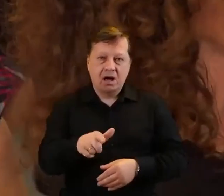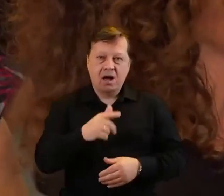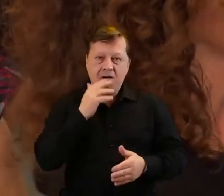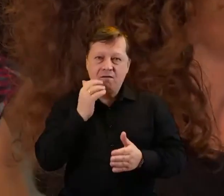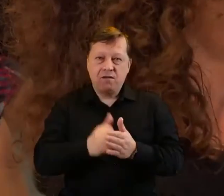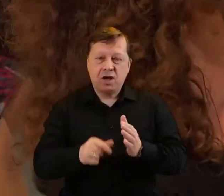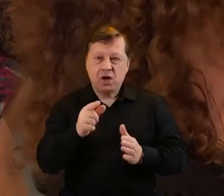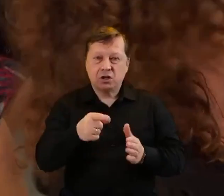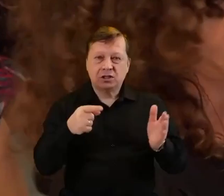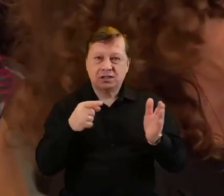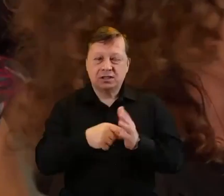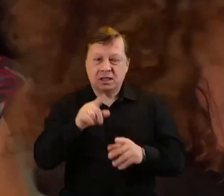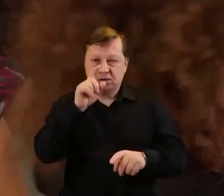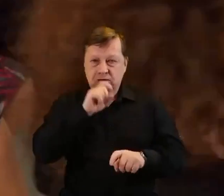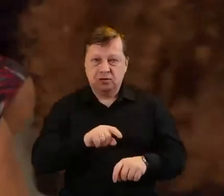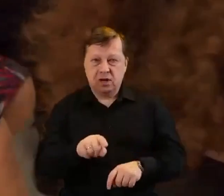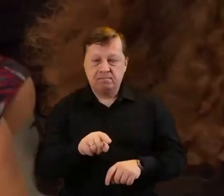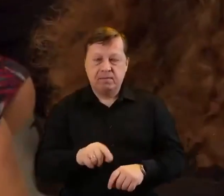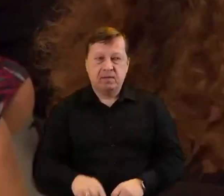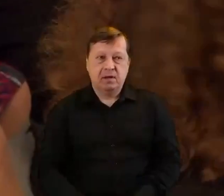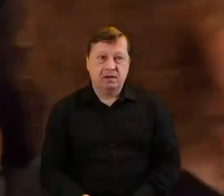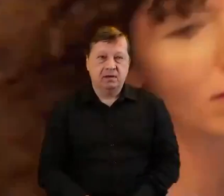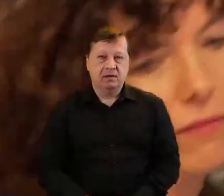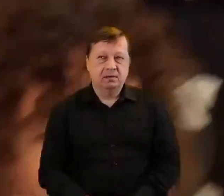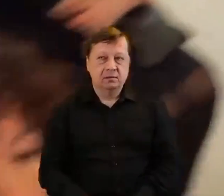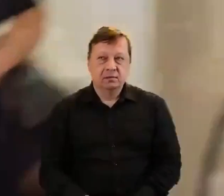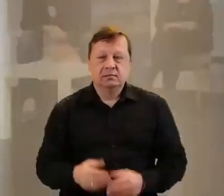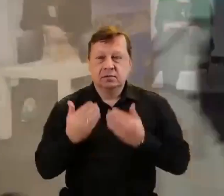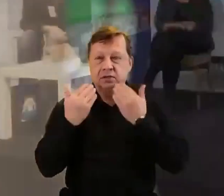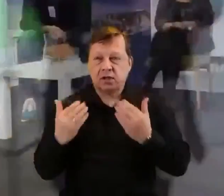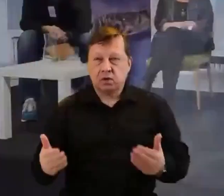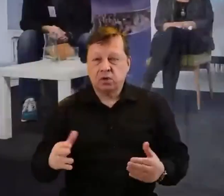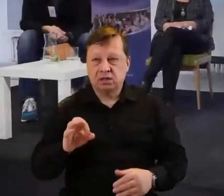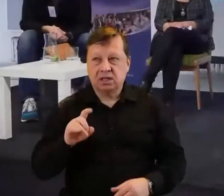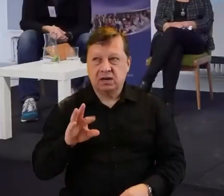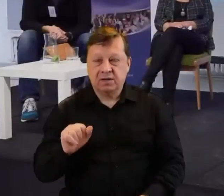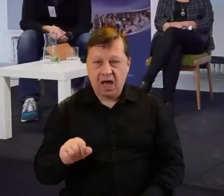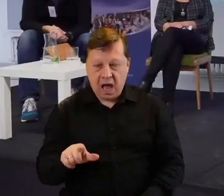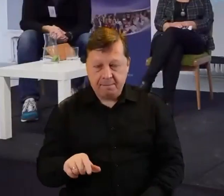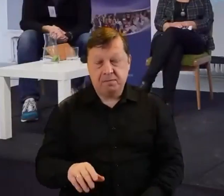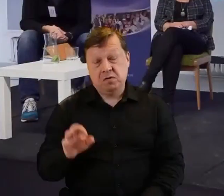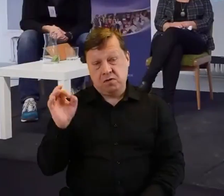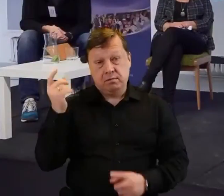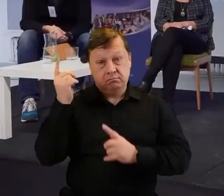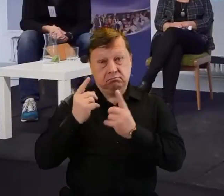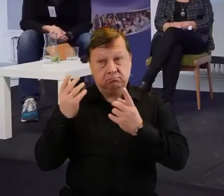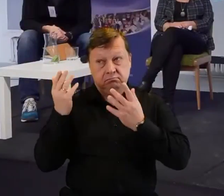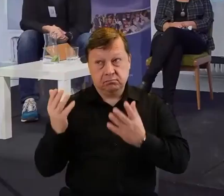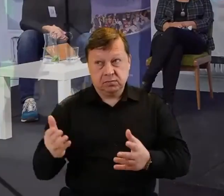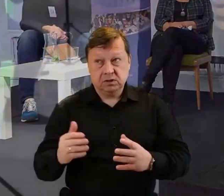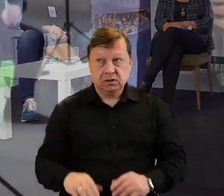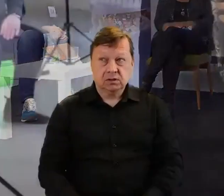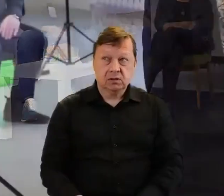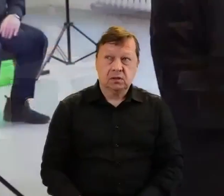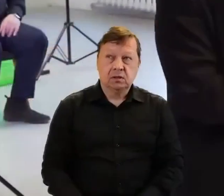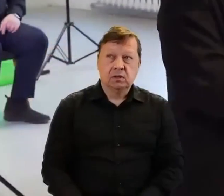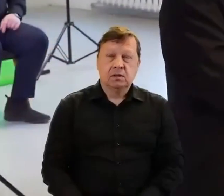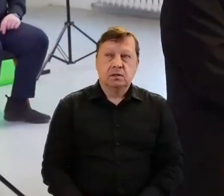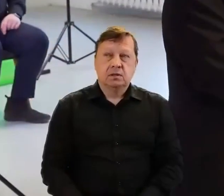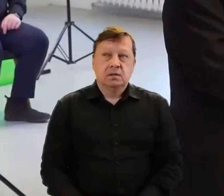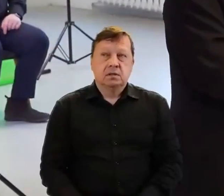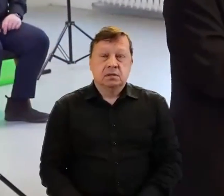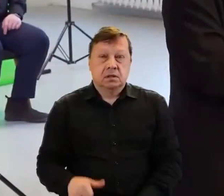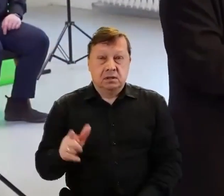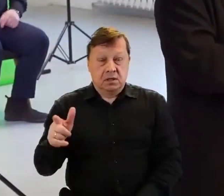celów, co powinny być. Dziękuję. Dziękuję bardzo Sylwii. Perspektywa Sylwii nieco, jak słyszymy już w drugim komentarzu,